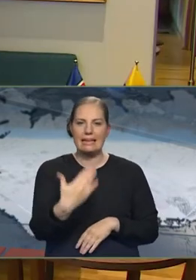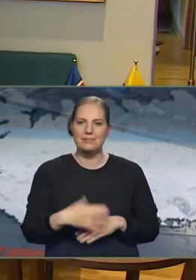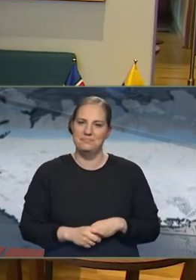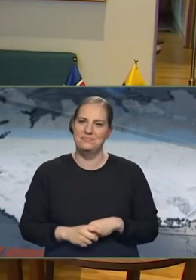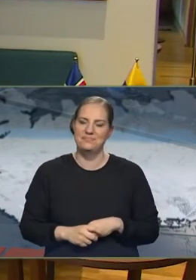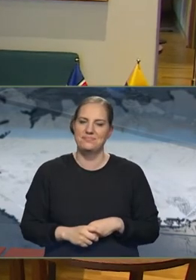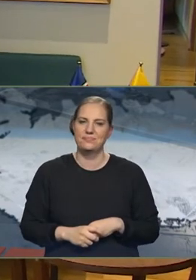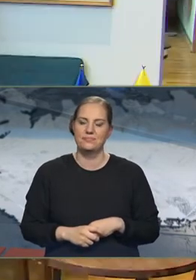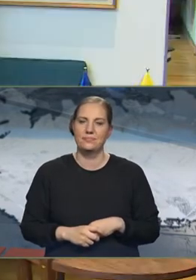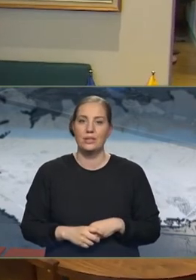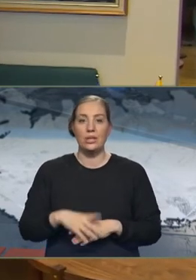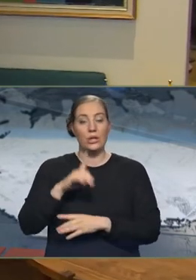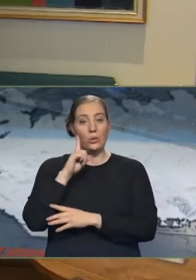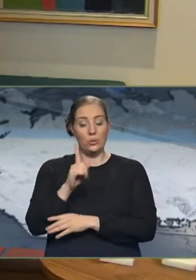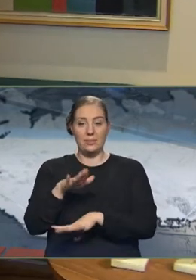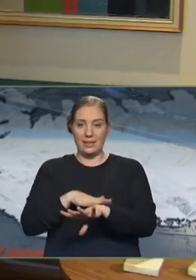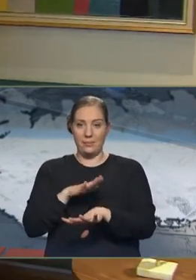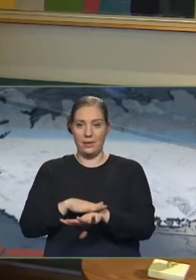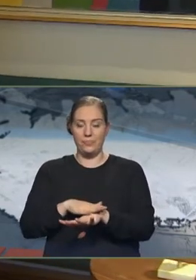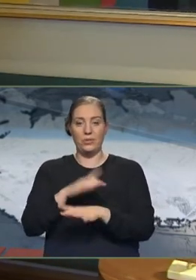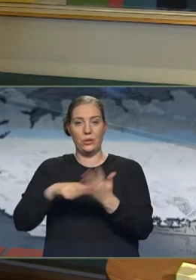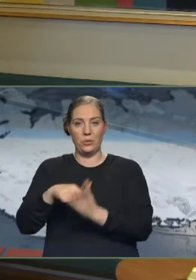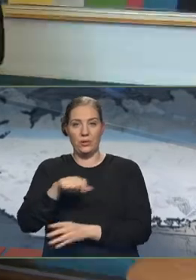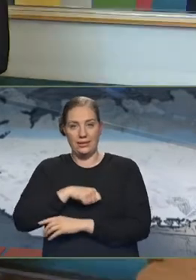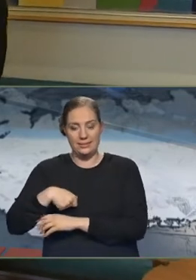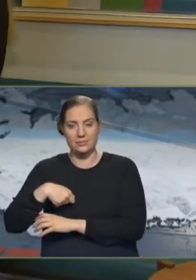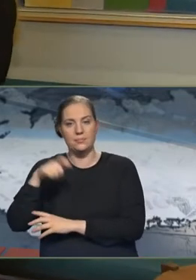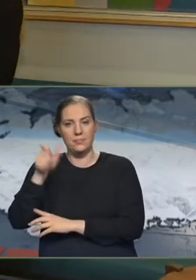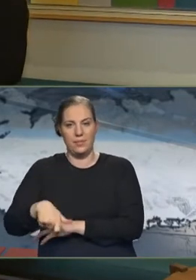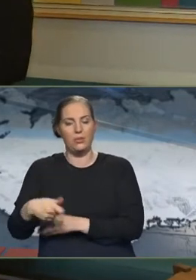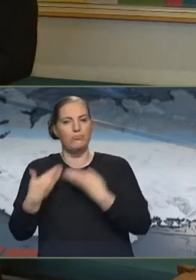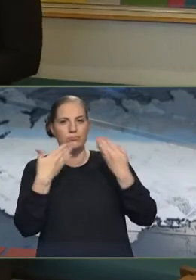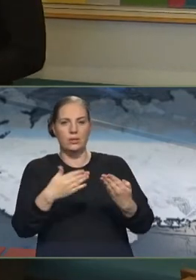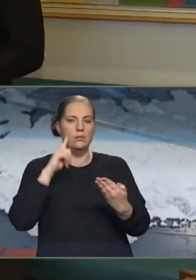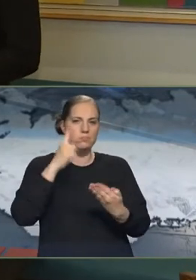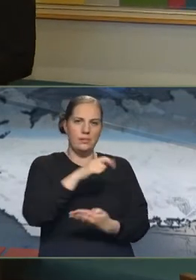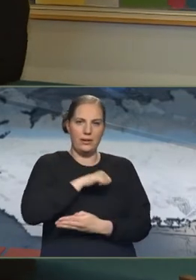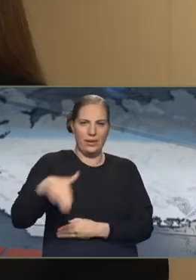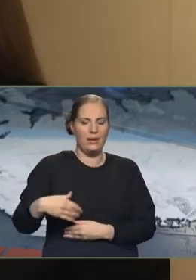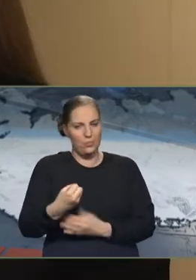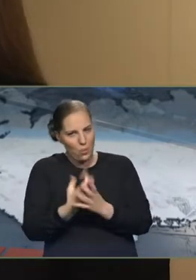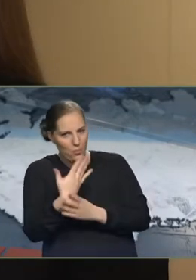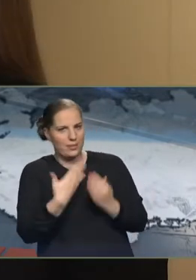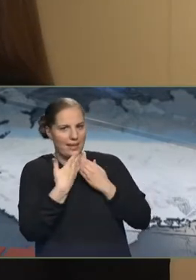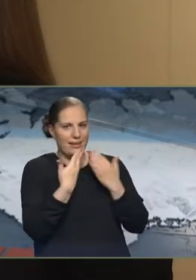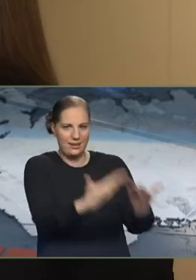Í tilefni þessara tímamóta ferði kjörræðis maður leithtáins á Íslandi, utar ekki sá þeirra blóm og þakkir í morgun.